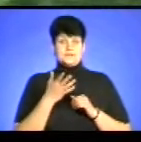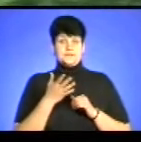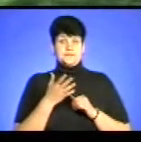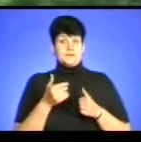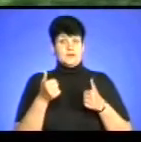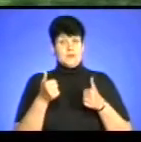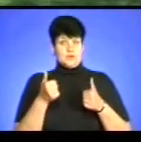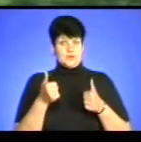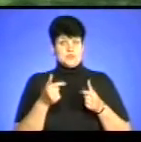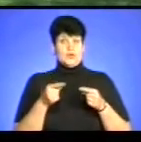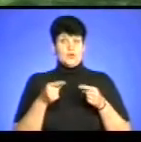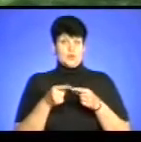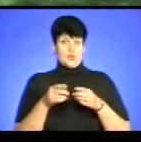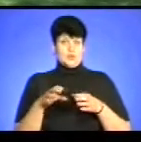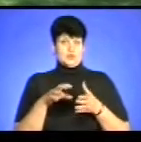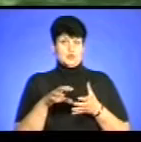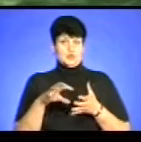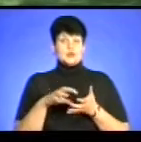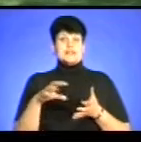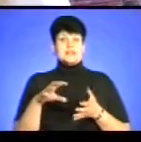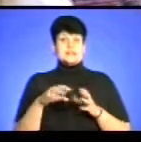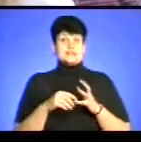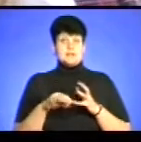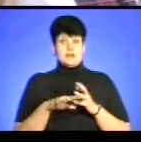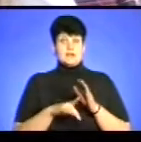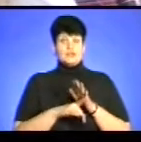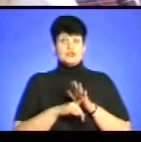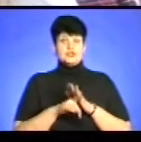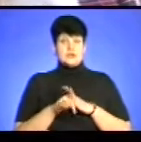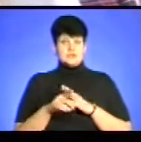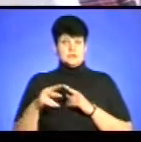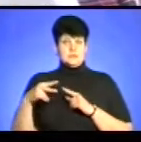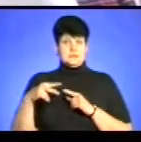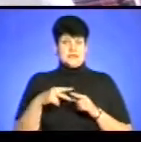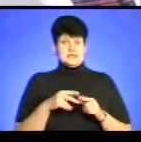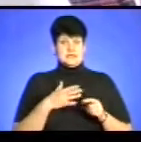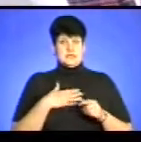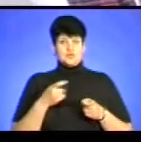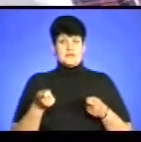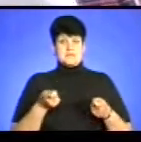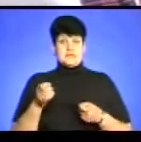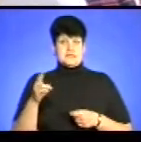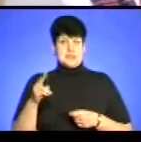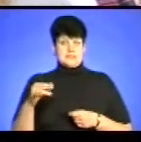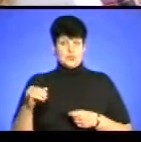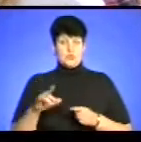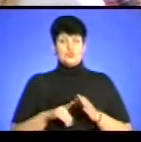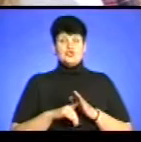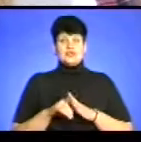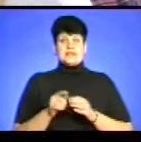шматочок землі. І від того часу почався, аби сказала, пресінг на нашу адміністрацію. Почали